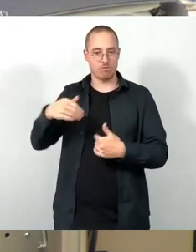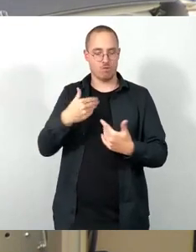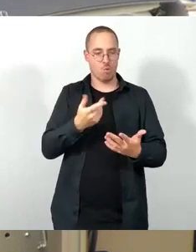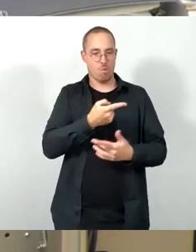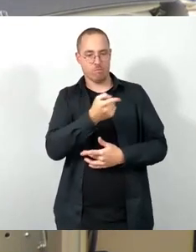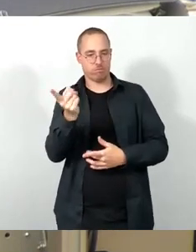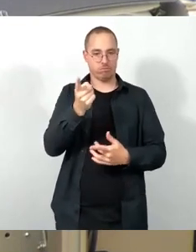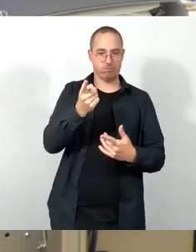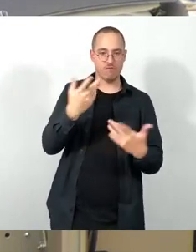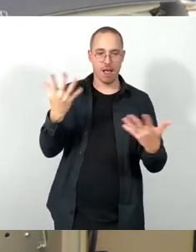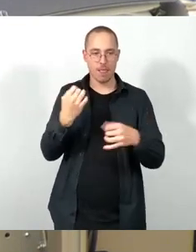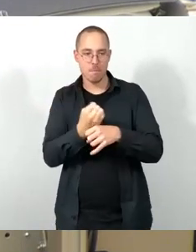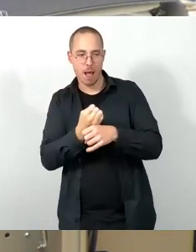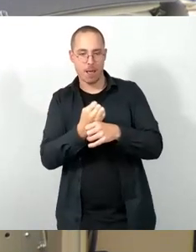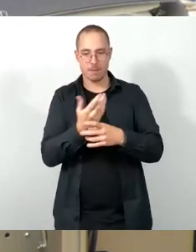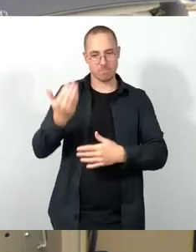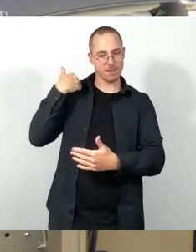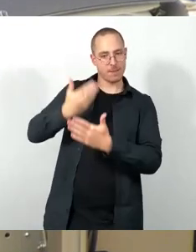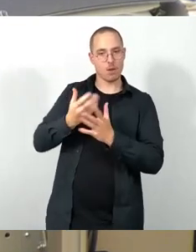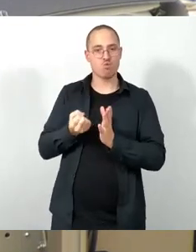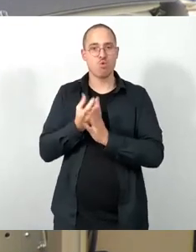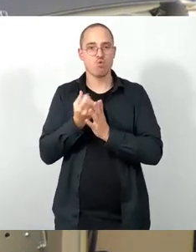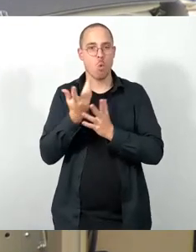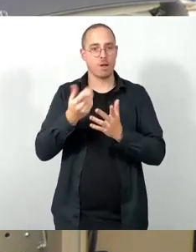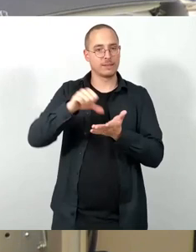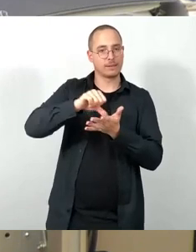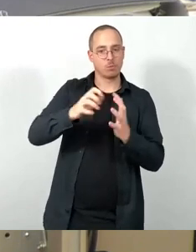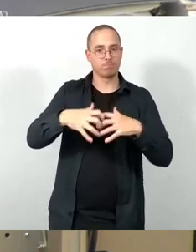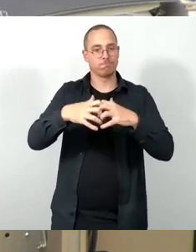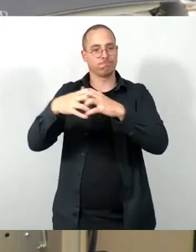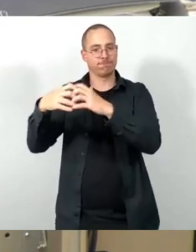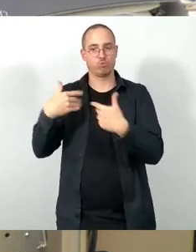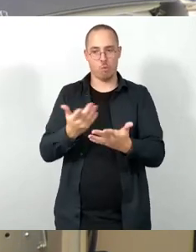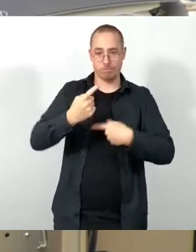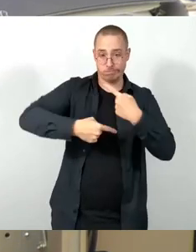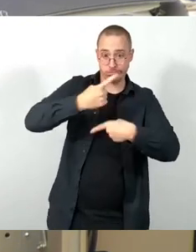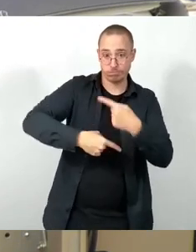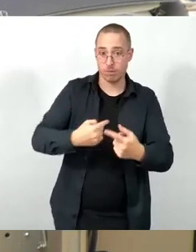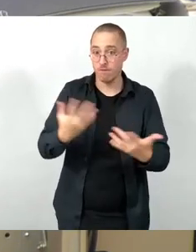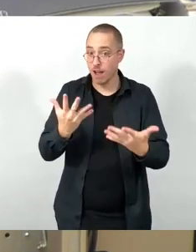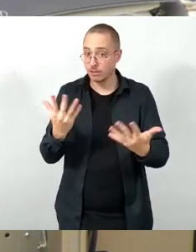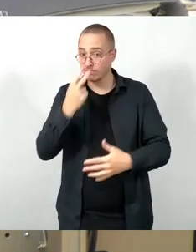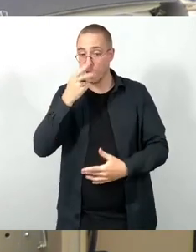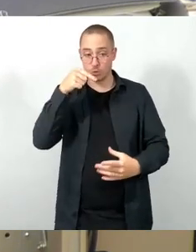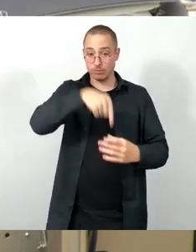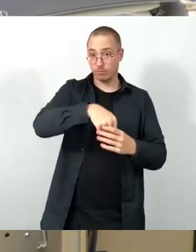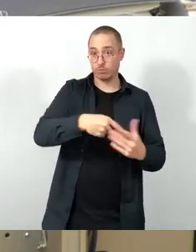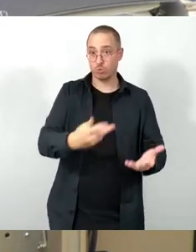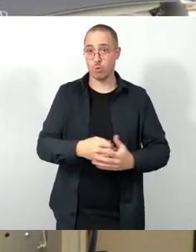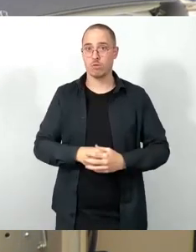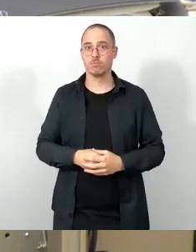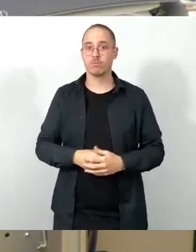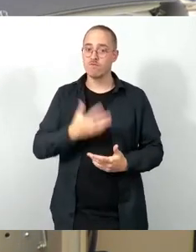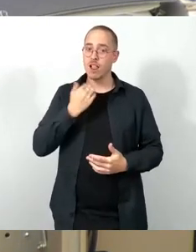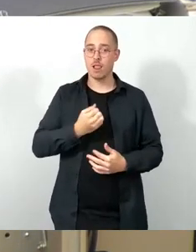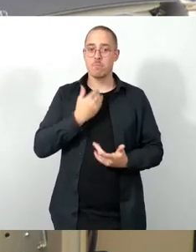Vergangenheit so gelaufen ist. Wir rechnen ja entsprechend gegenüber der Verwaltung ab. Und diese Berichte wollte ich gern, dass der Ausschuss die zur Verfügung gestellt bekommt. Und